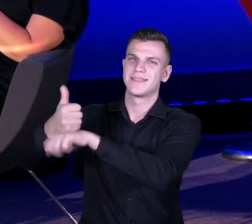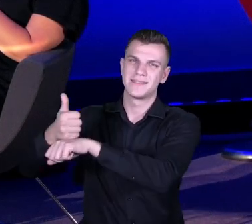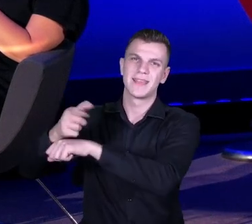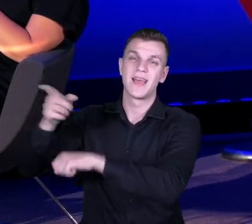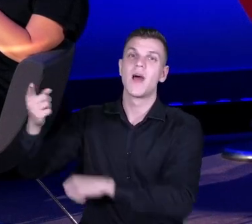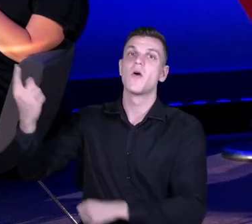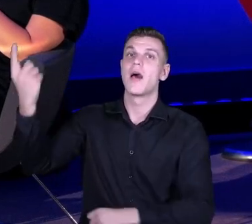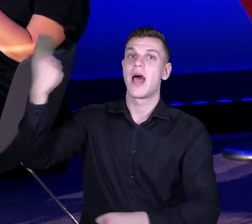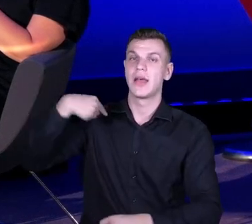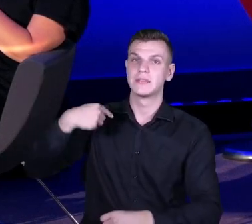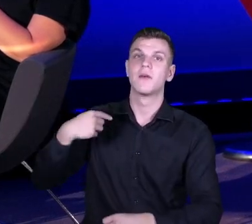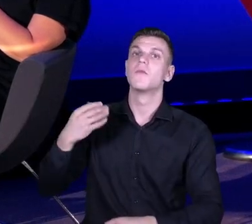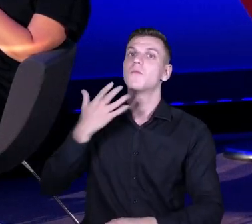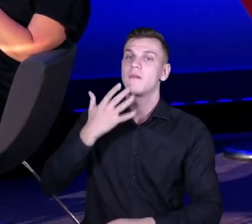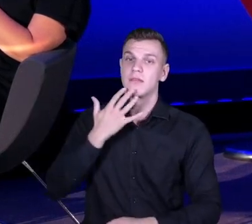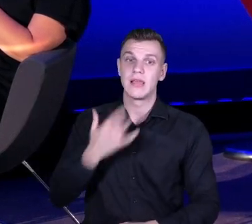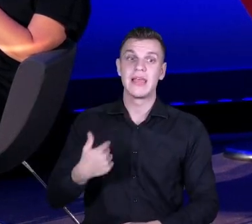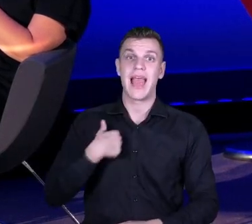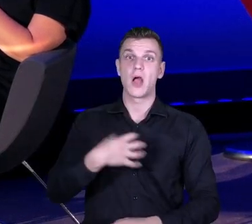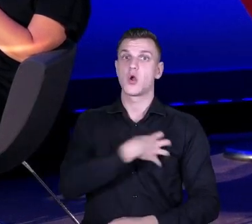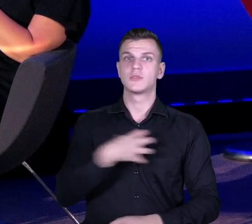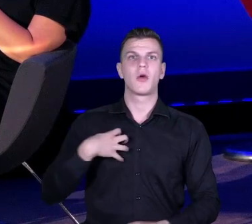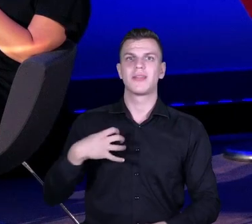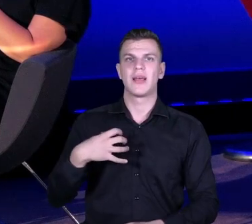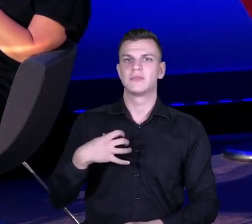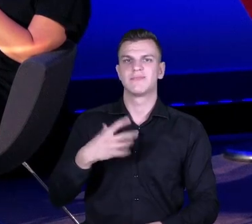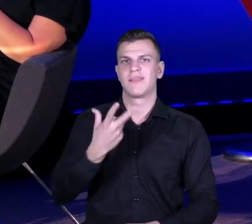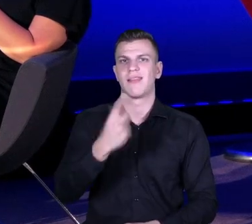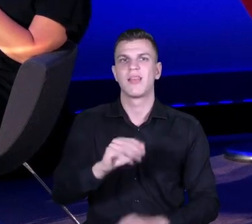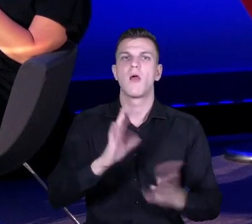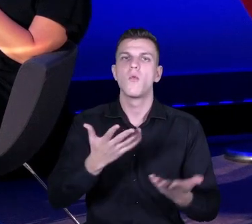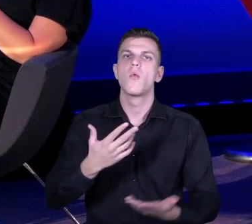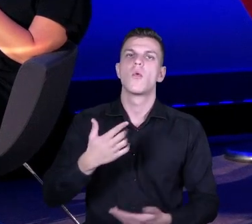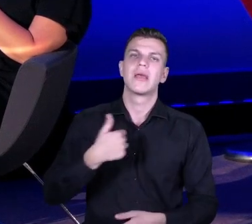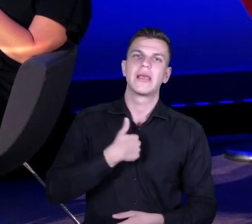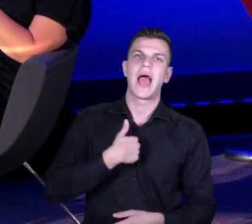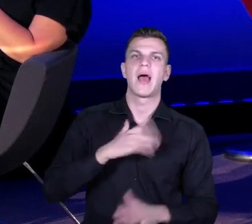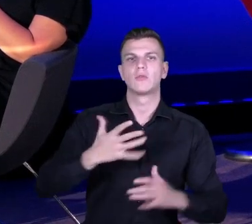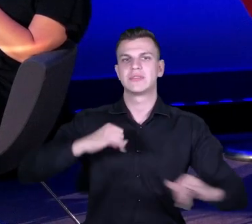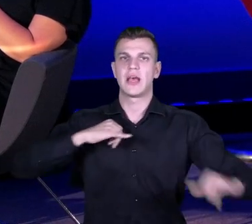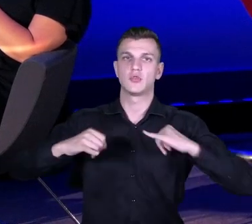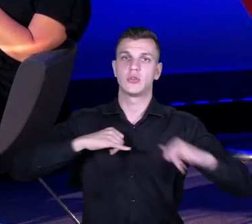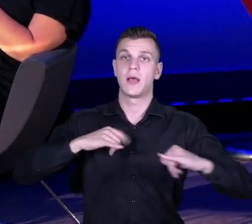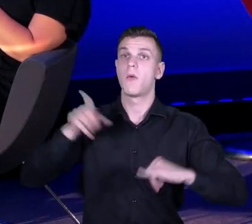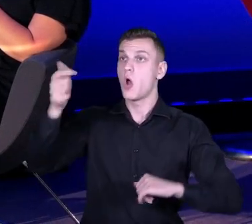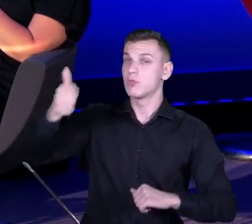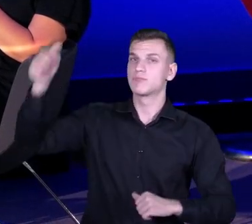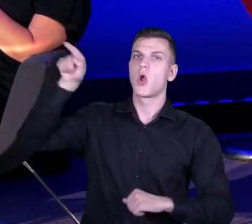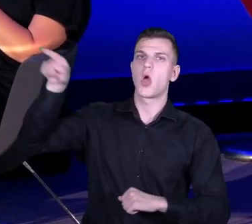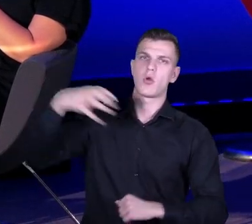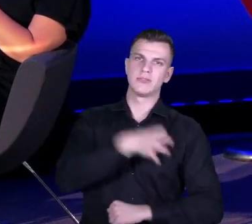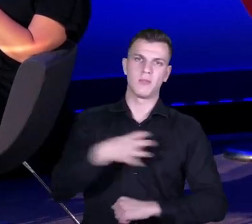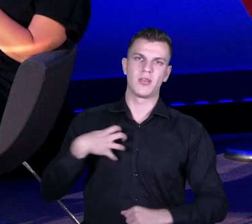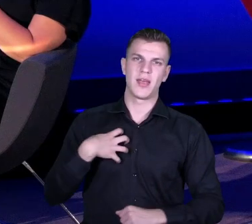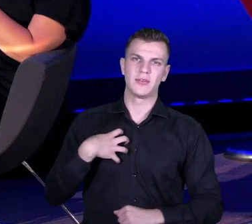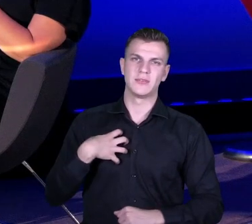się, że ja nie jestem gospodarzem, tylko zarządcą, bo szef organu prowadzącego jest gospodarzem. A druga